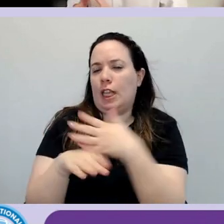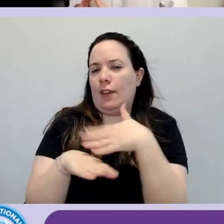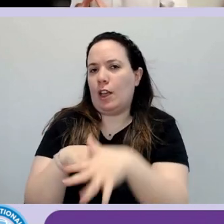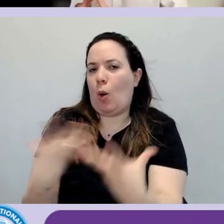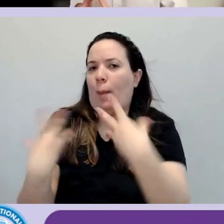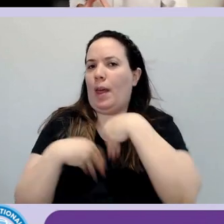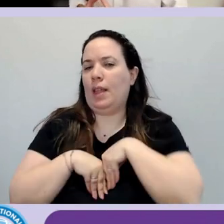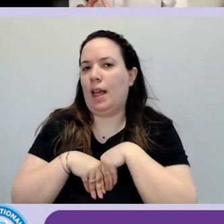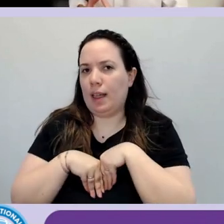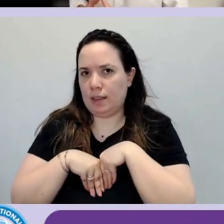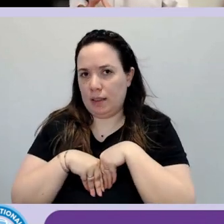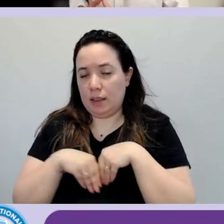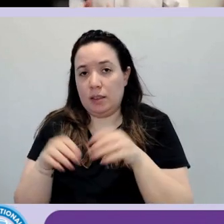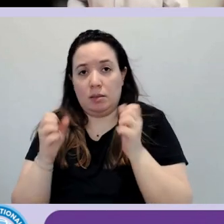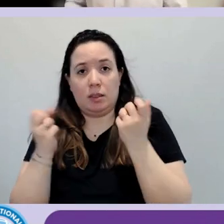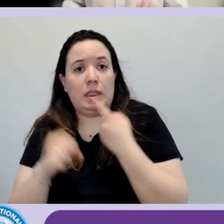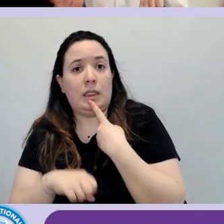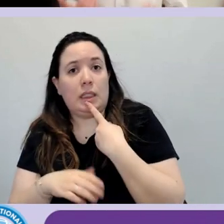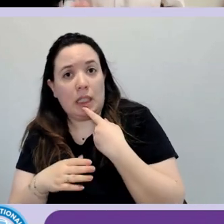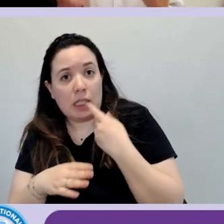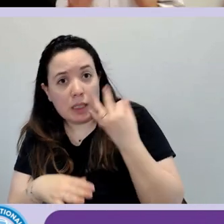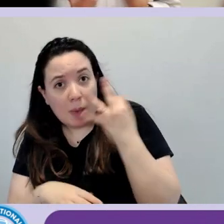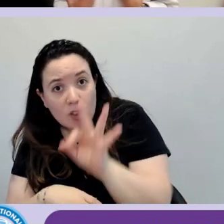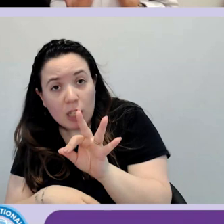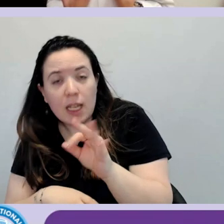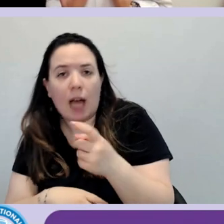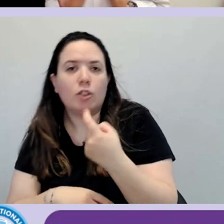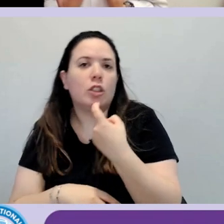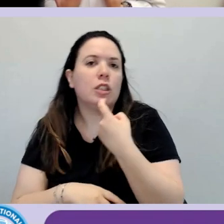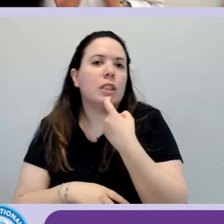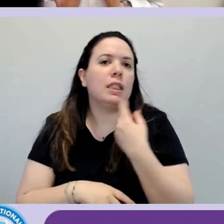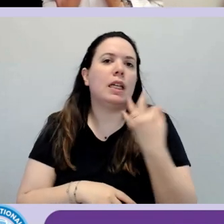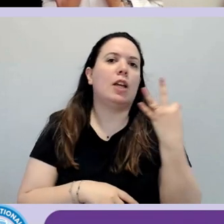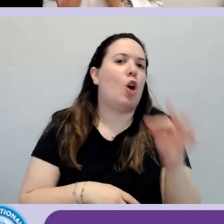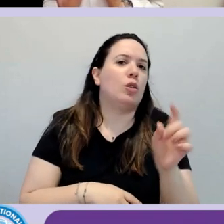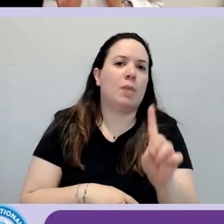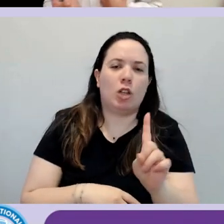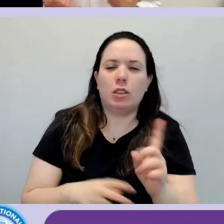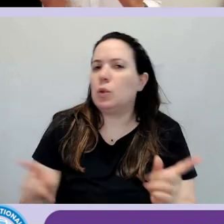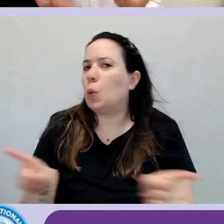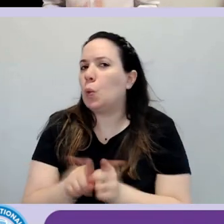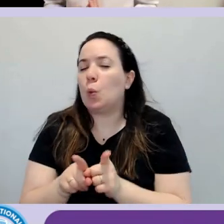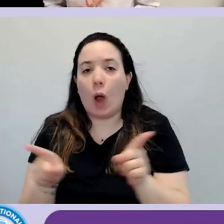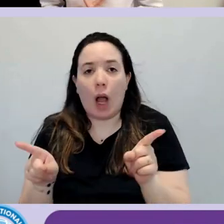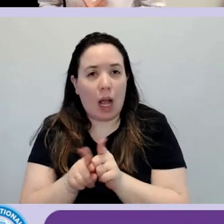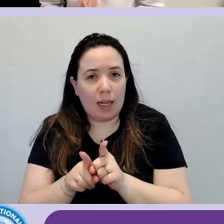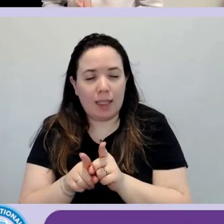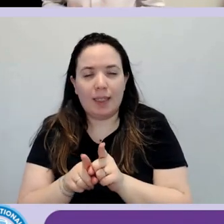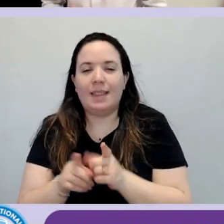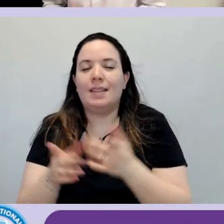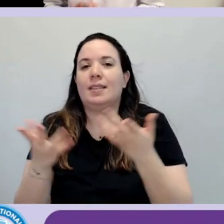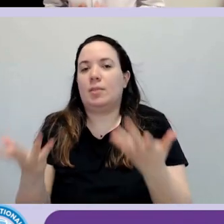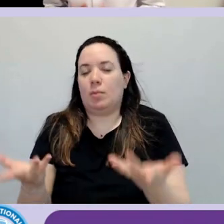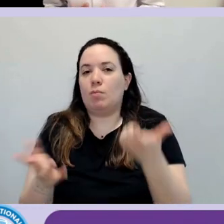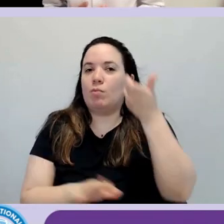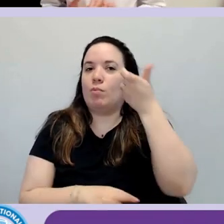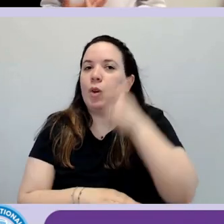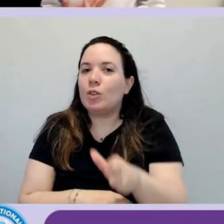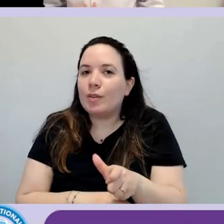quelle non specializzate in accessibilità quanto quelle specializzate in accessibilità perché sicuramente,